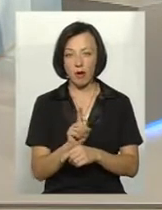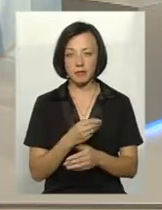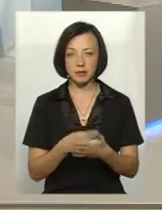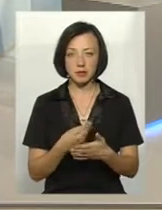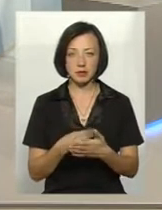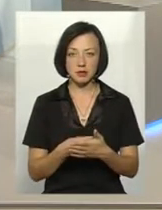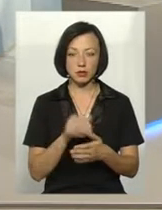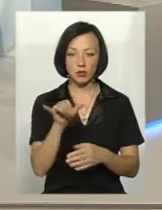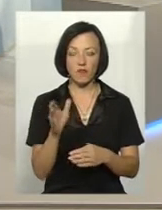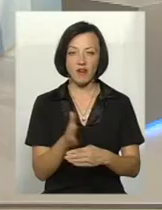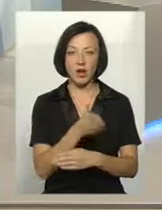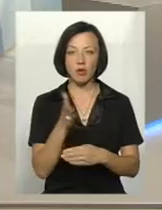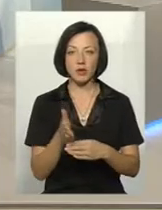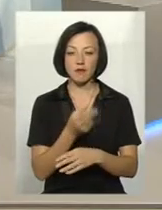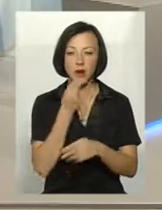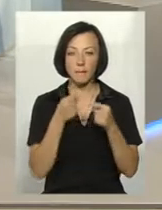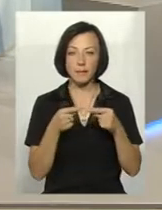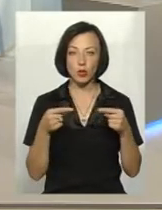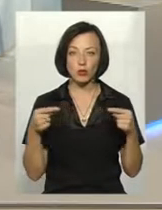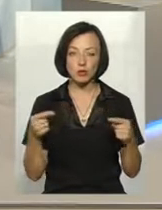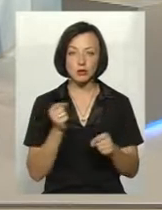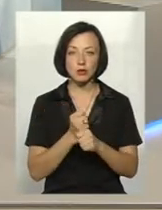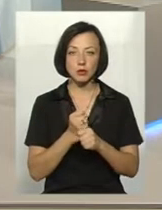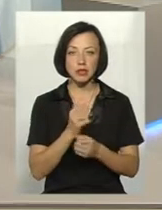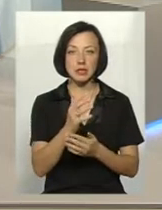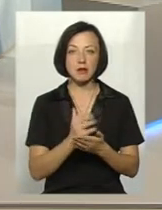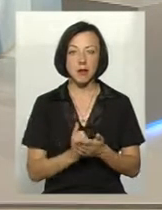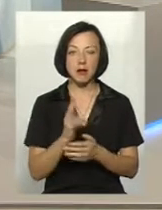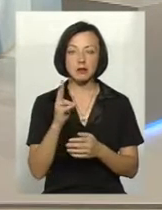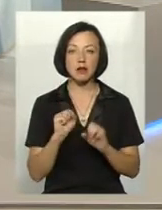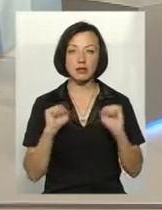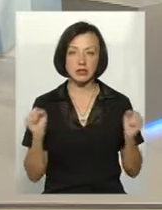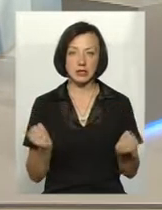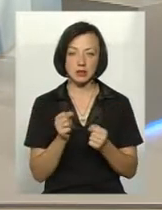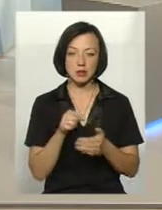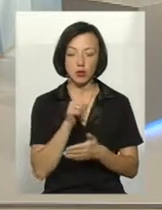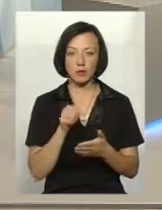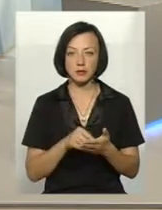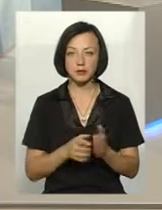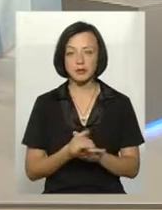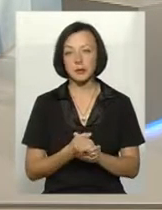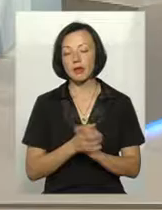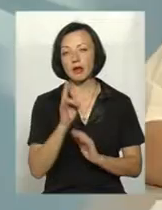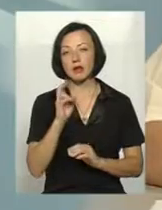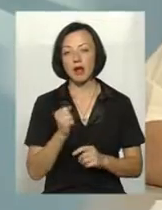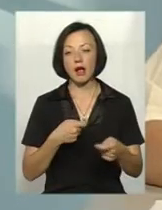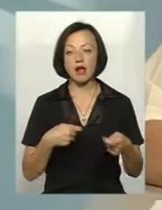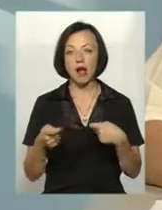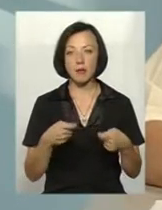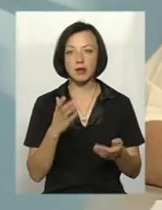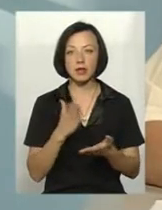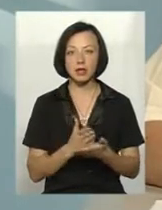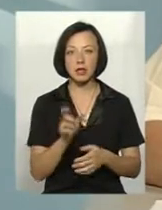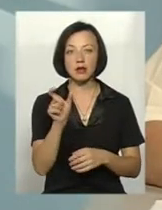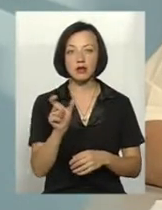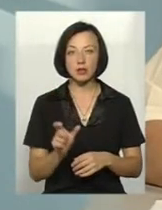у виробників продукції, аби зробити запаси на зиму? На ярмарці є дві людини, які хочуть,